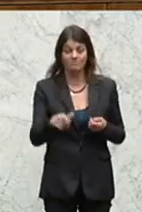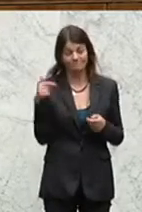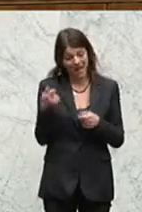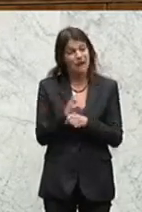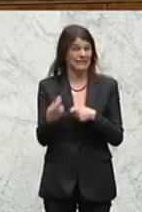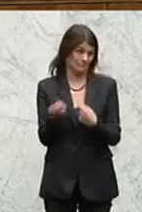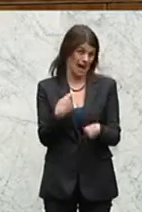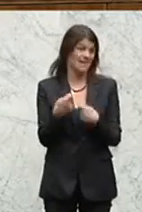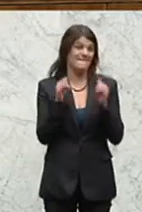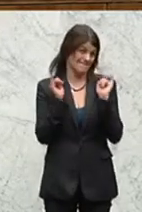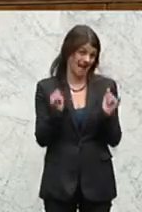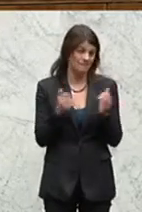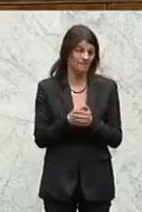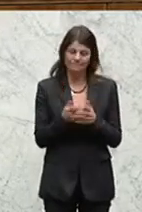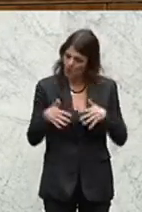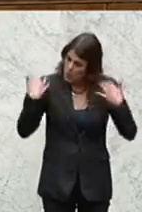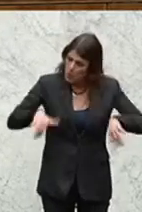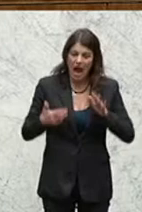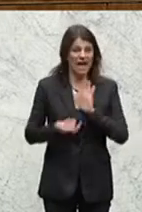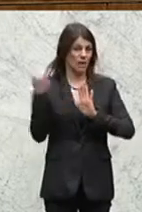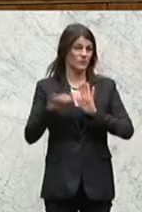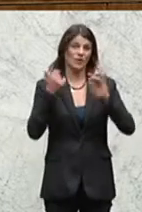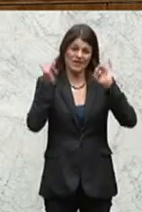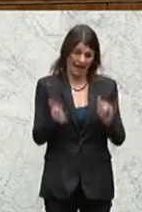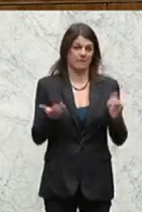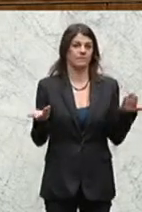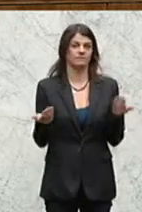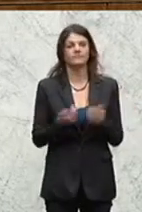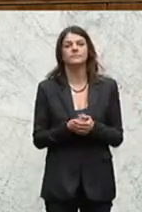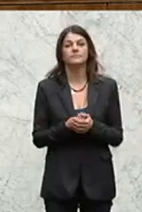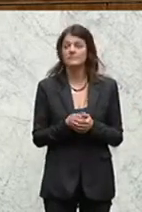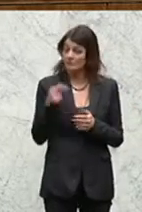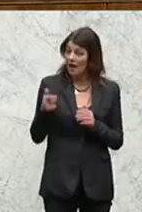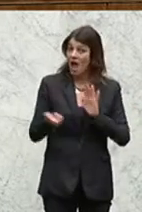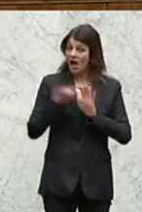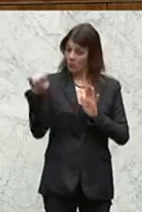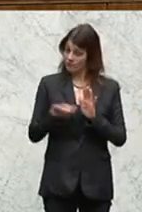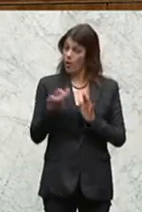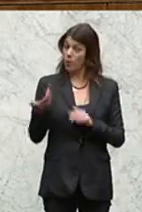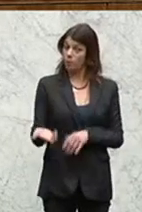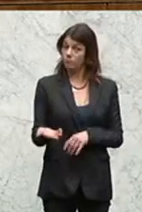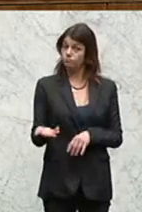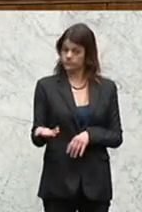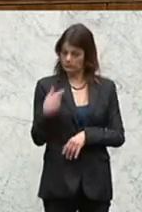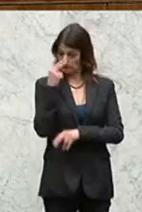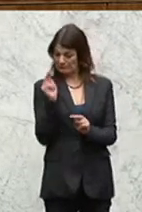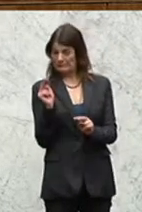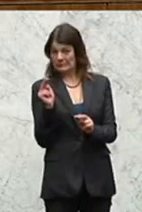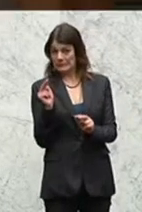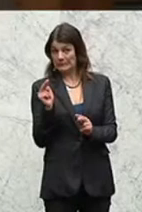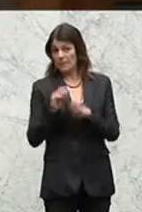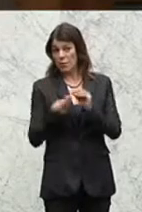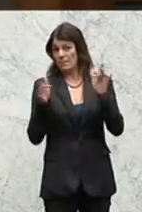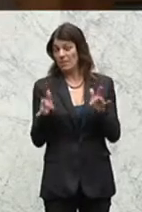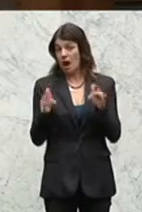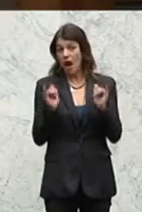Arbeitsmarkt. Das ist die größte Herausforderung. Und diese Herausforderung stellt uns natürlich vor Probleme. Und